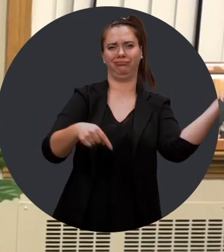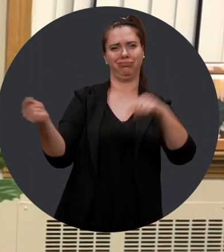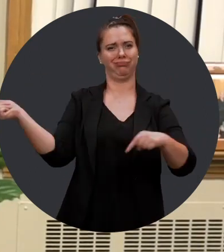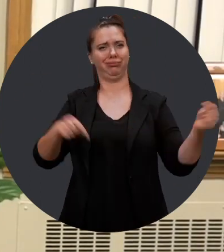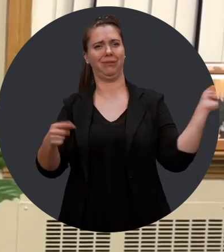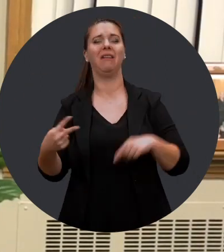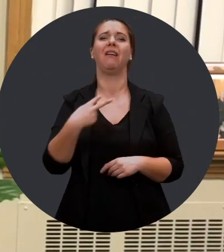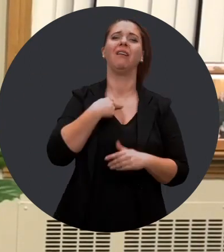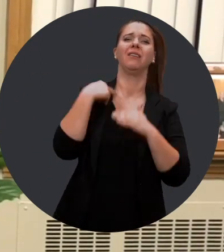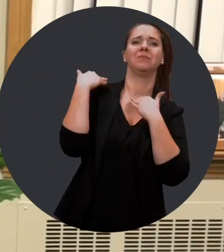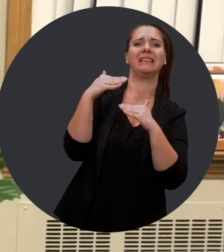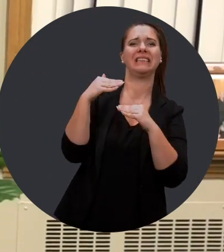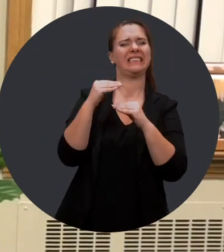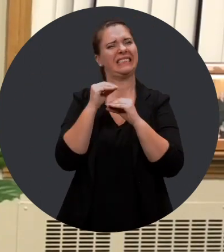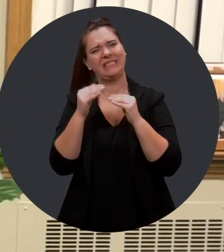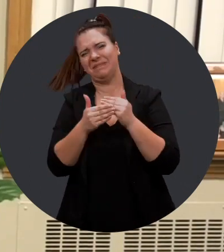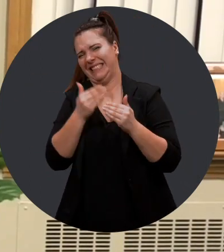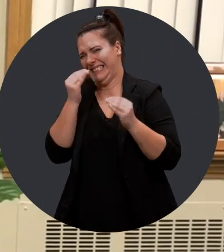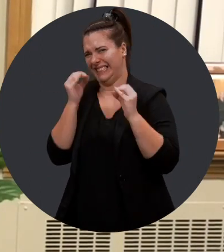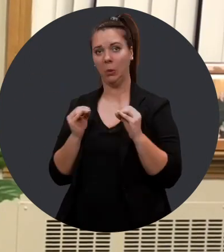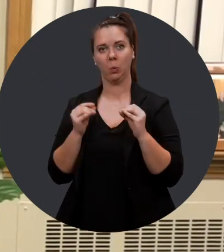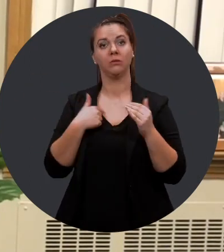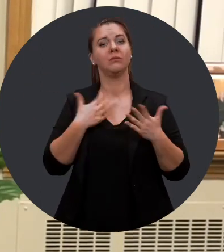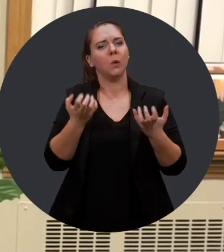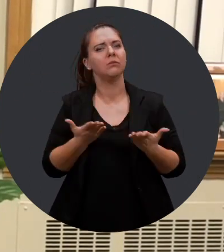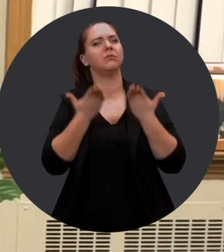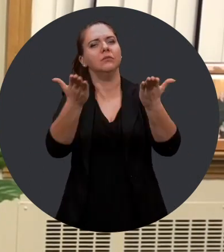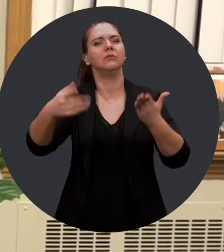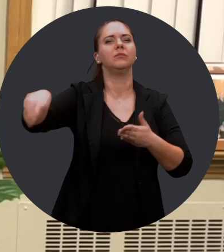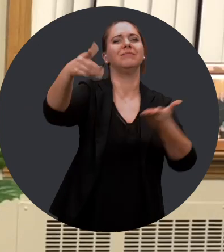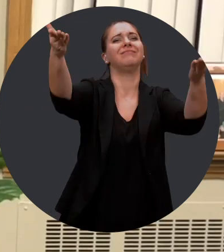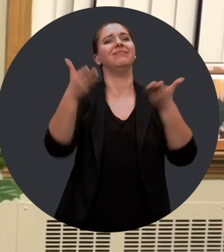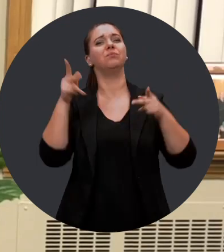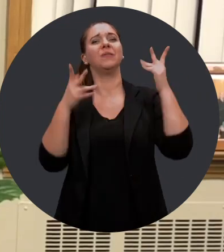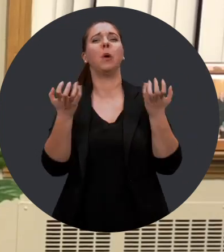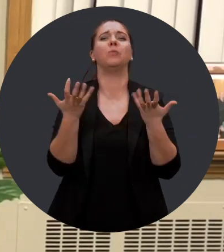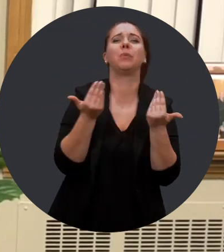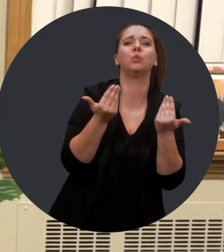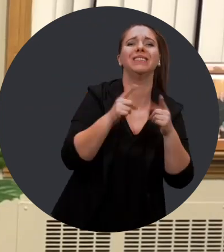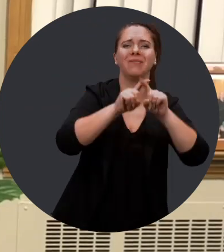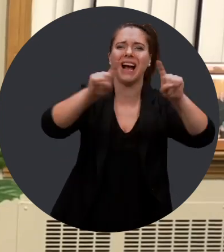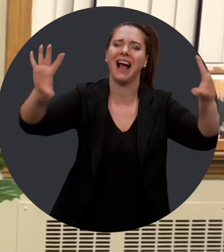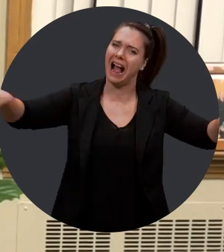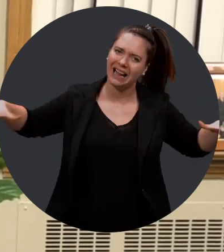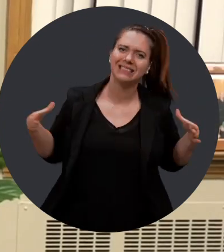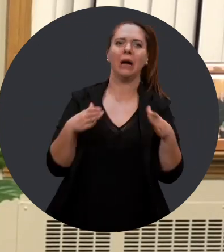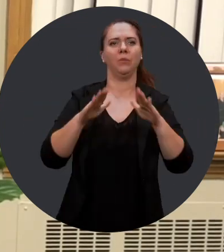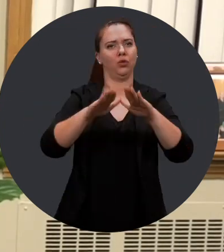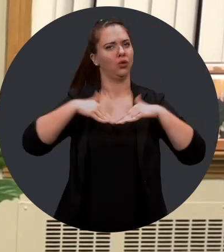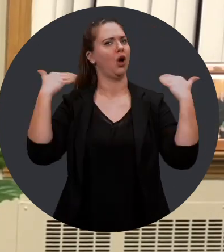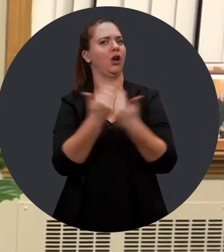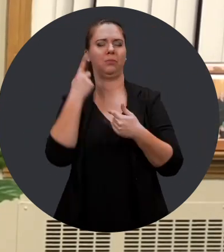minimum de contraintes. Nous voulions un centre moderne, accueillant et qui réponde aux différents besoins de l'ensemble de notre